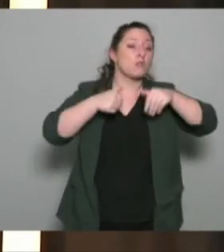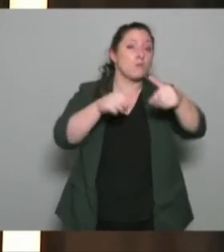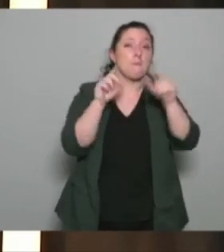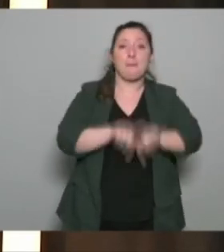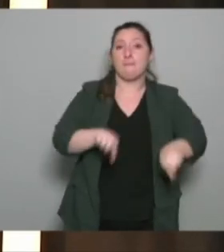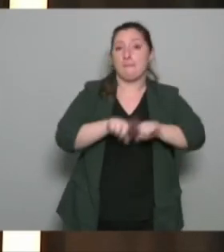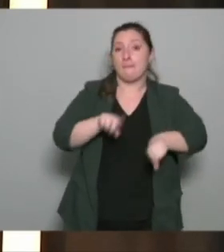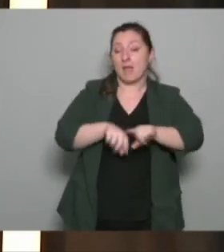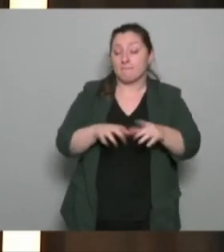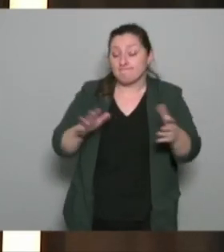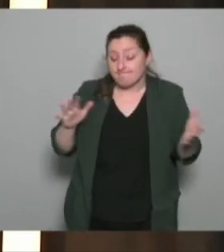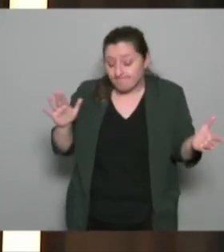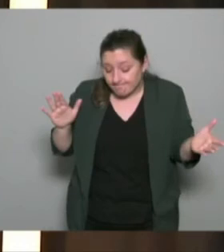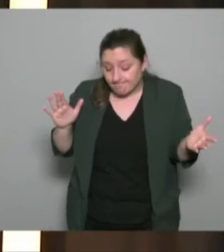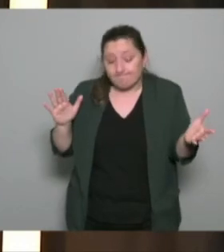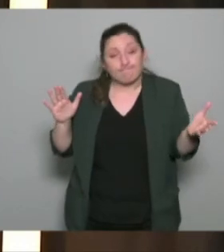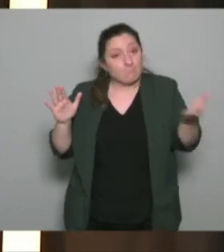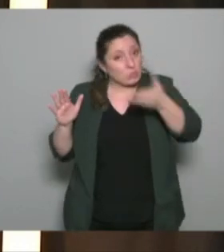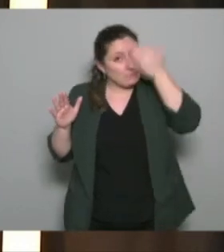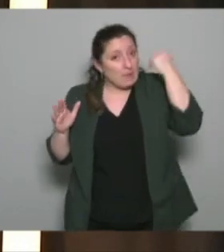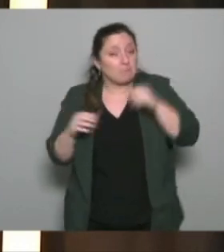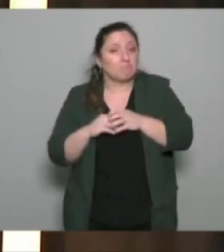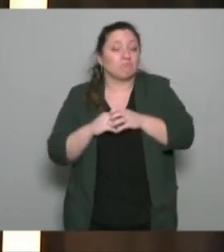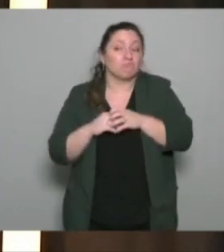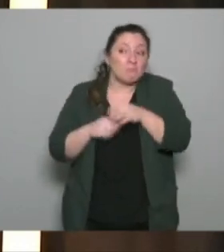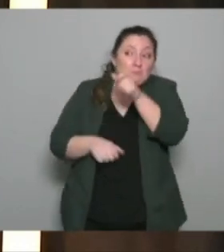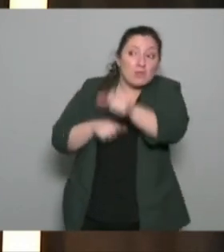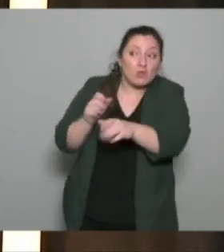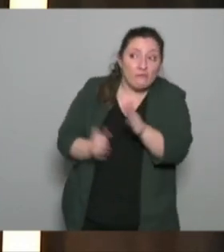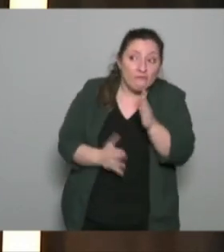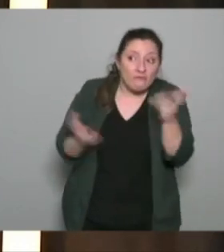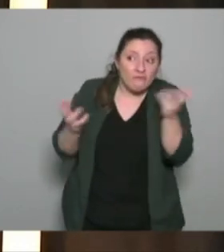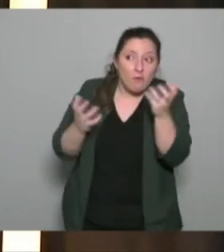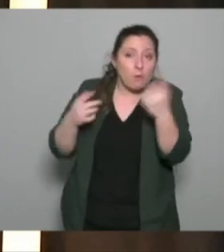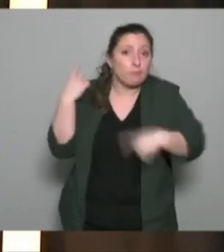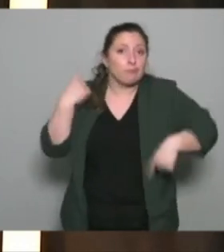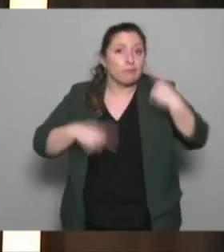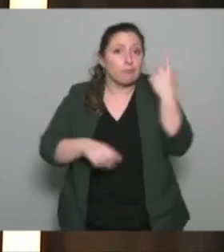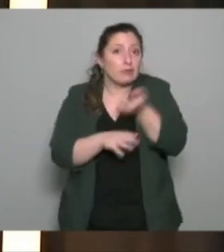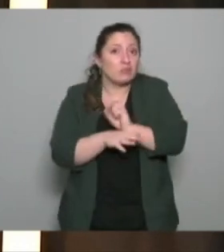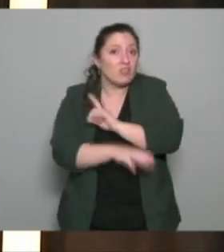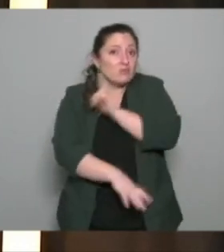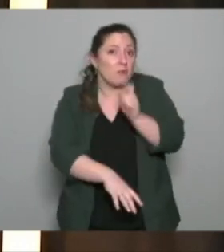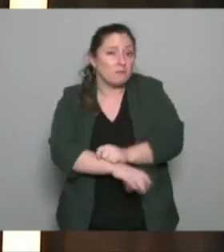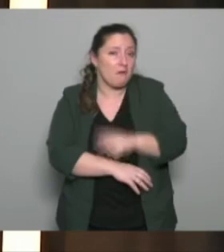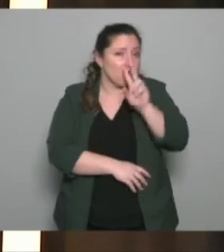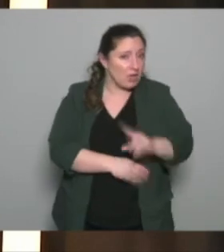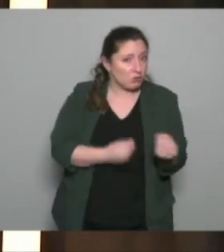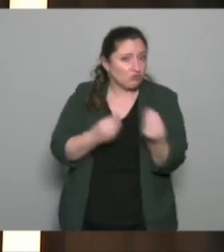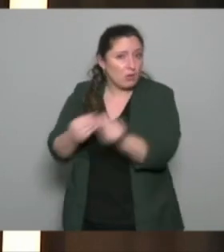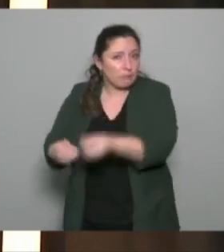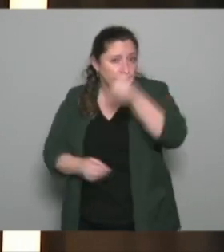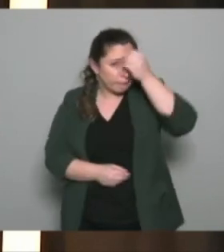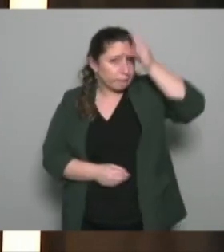réussir à éveiller les futurs éducateurs animateurs à la prise en compte des personnes je suggère